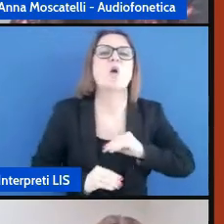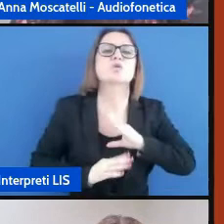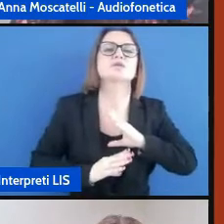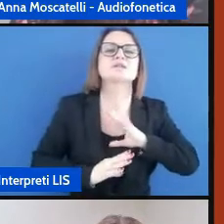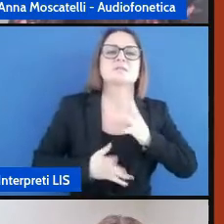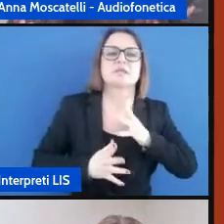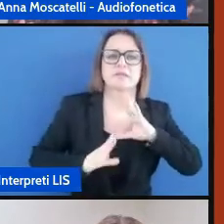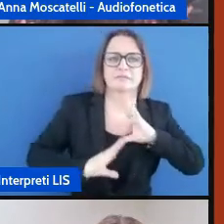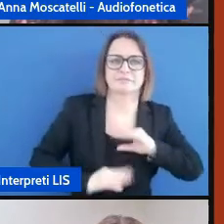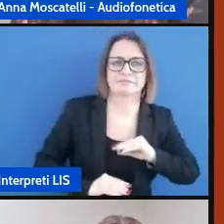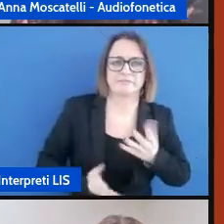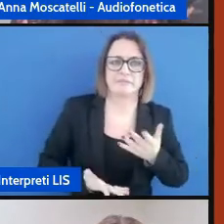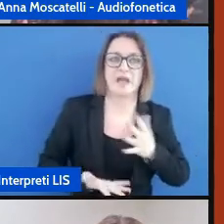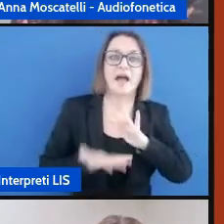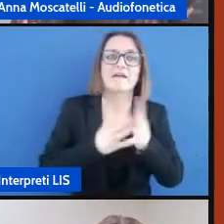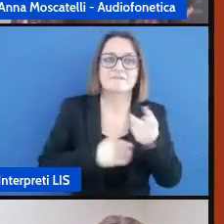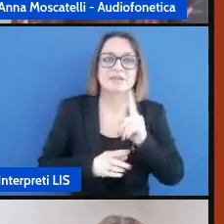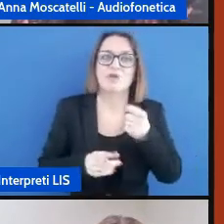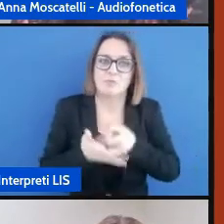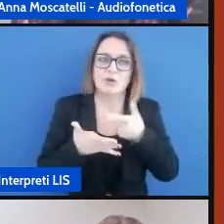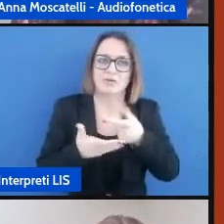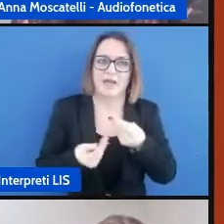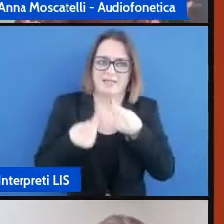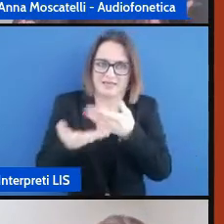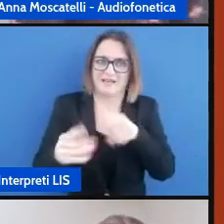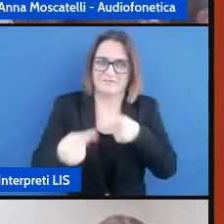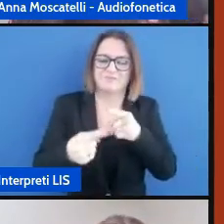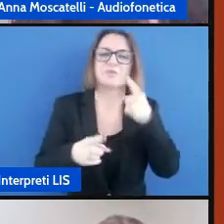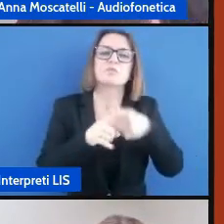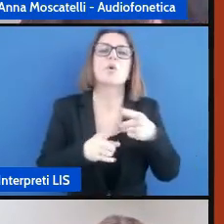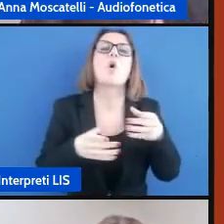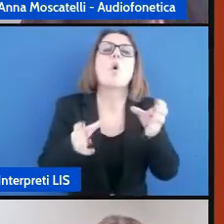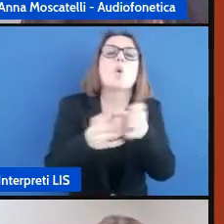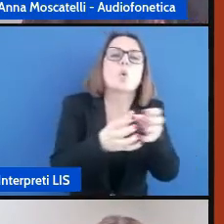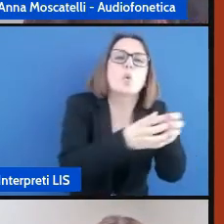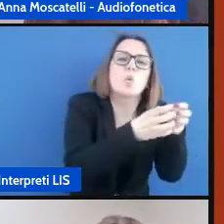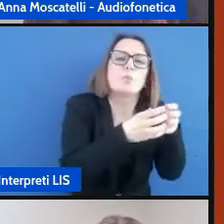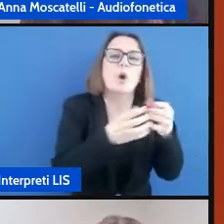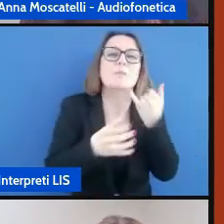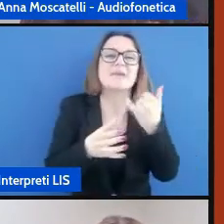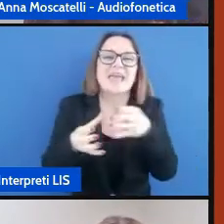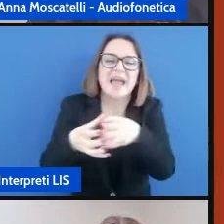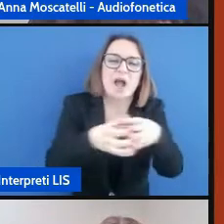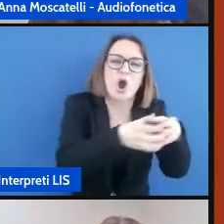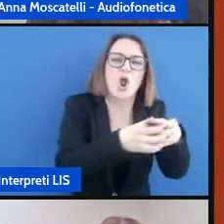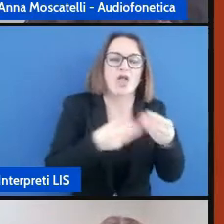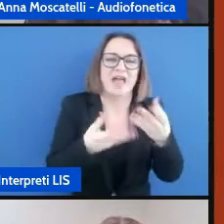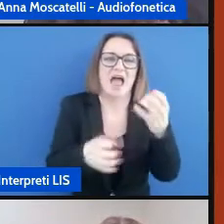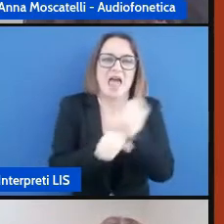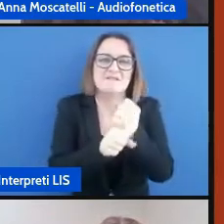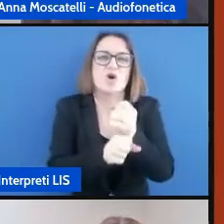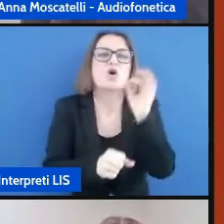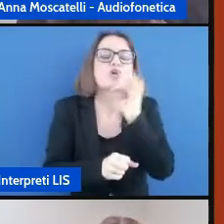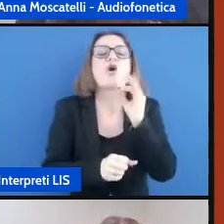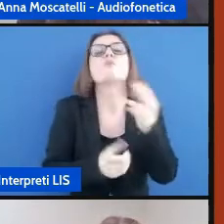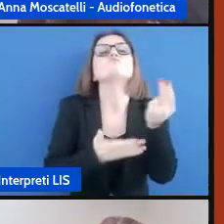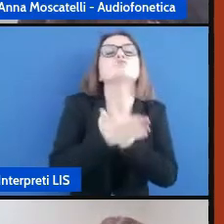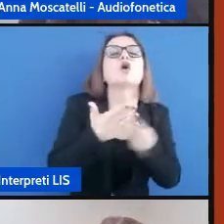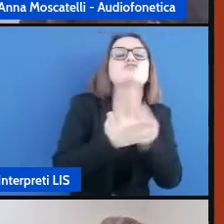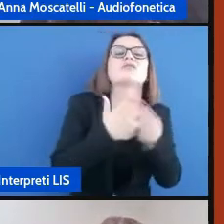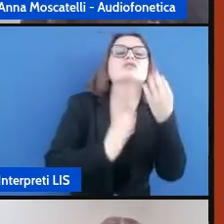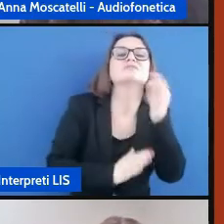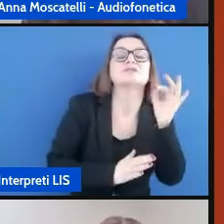favorire attività in piccoli gruppi e coinvolge naturalmente tutta la classe con dei progetti specifici sulla lisse se lo